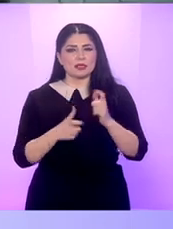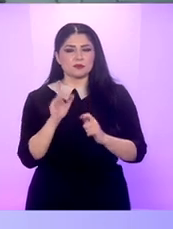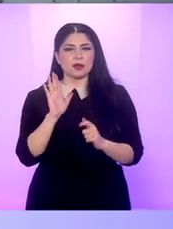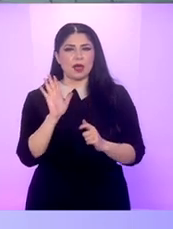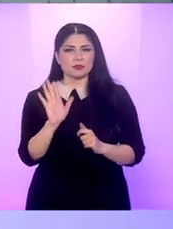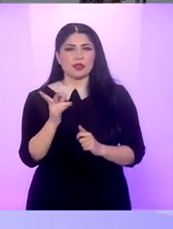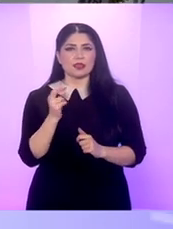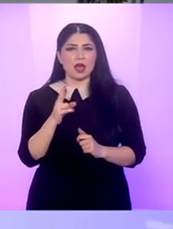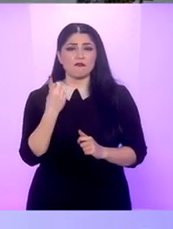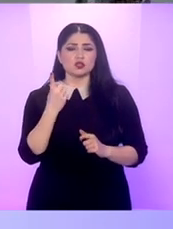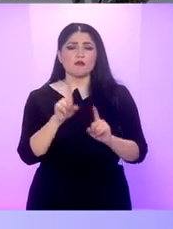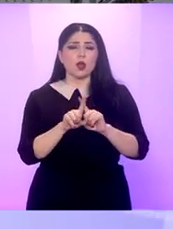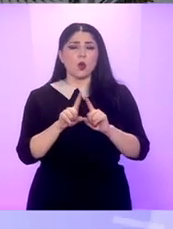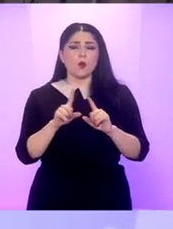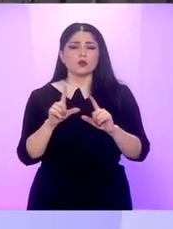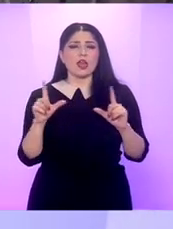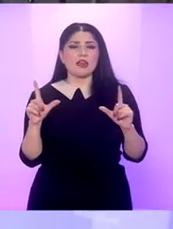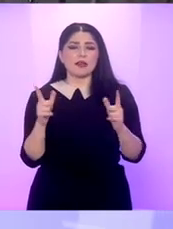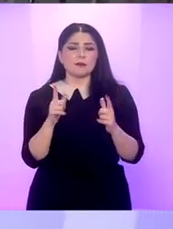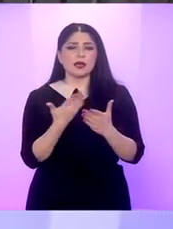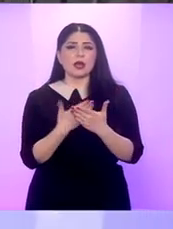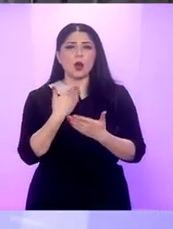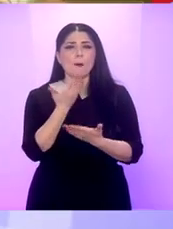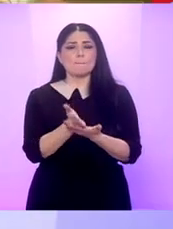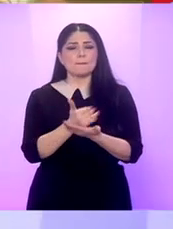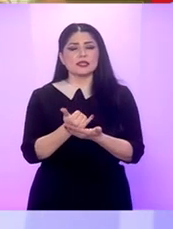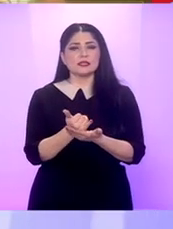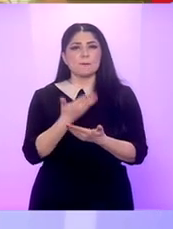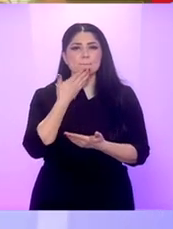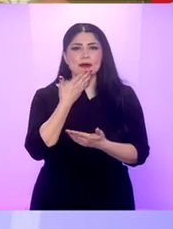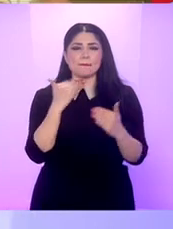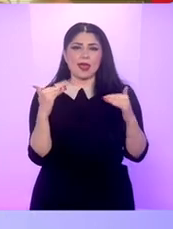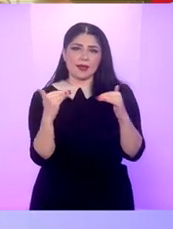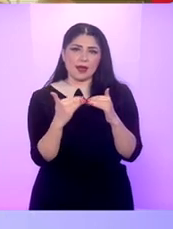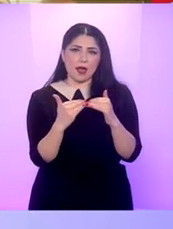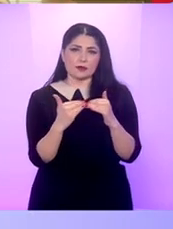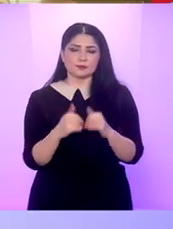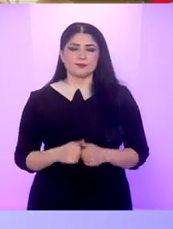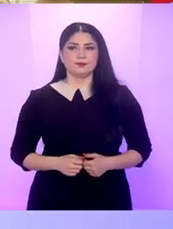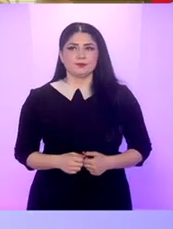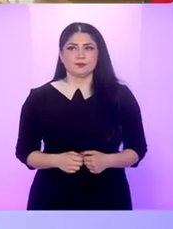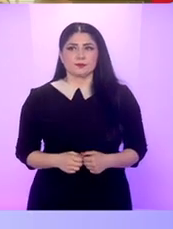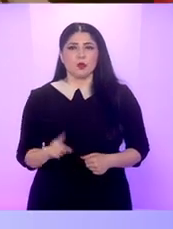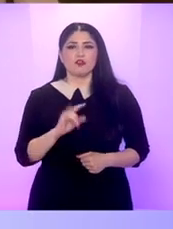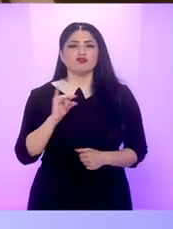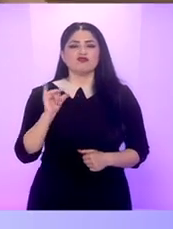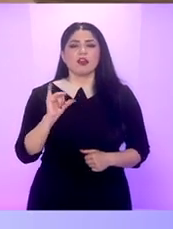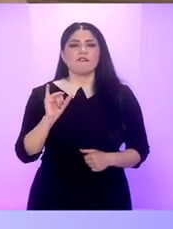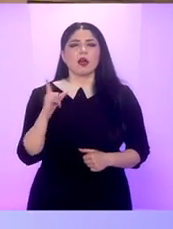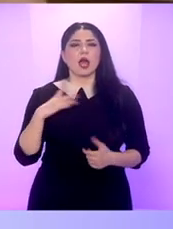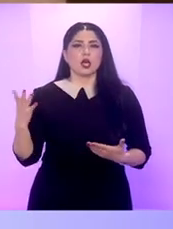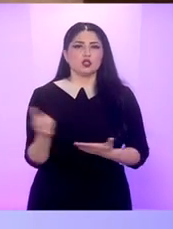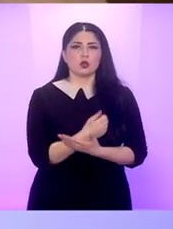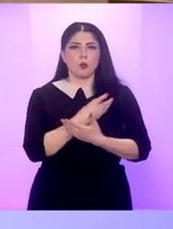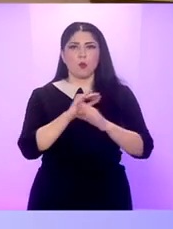asta dar cred că a fost o gală în care premiile s-au împărțit destul de echitabil și echilibrat N-a fost un câștigător care să ia